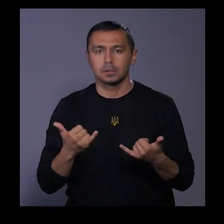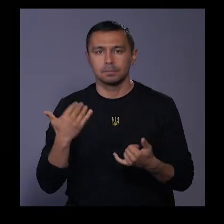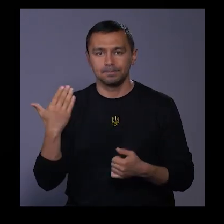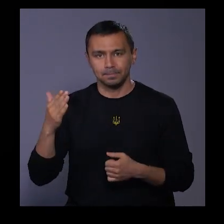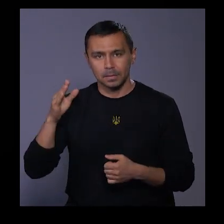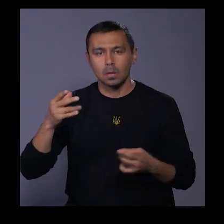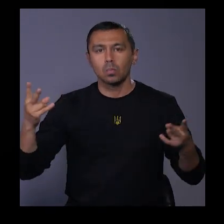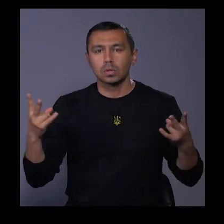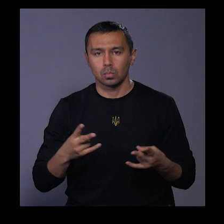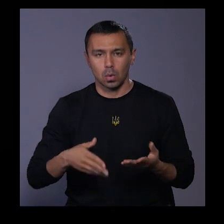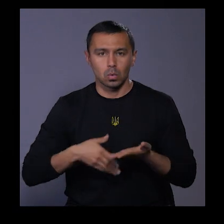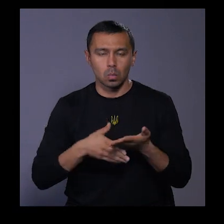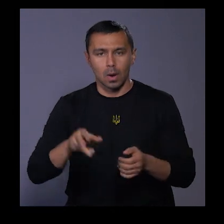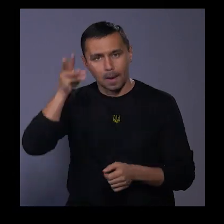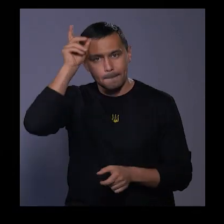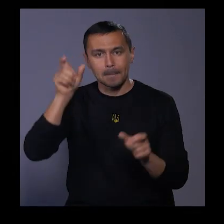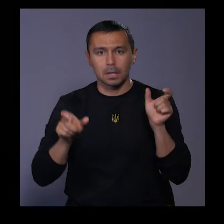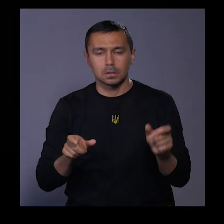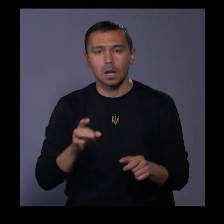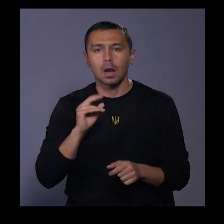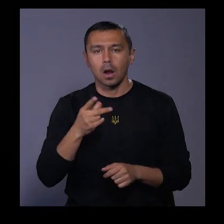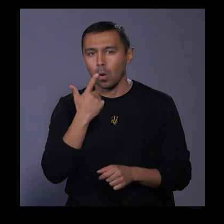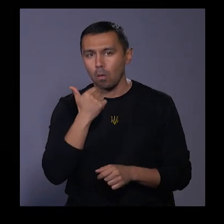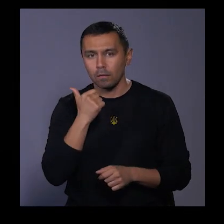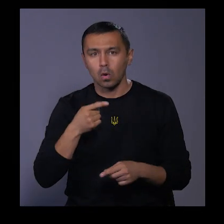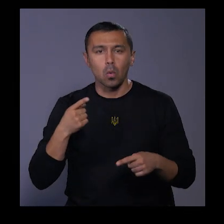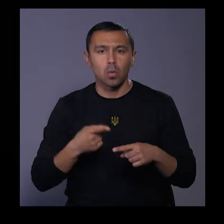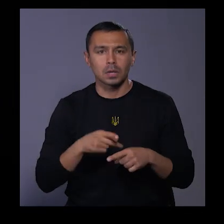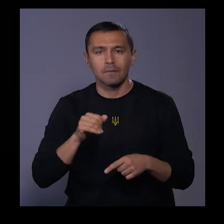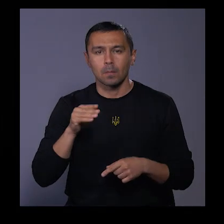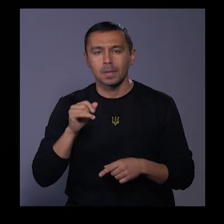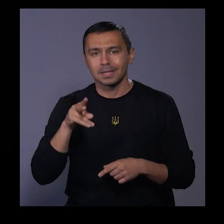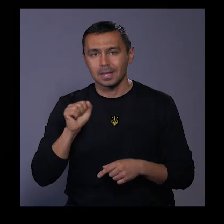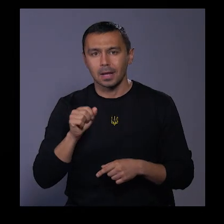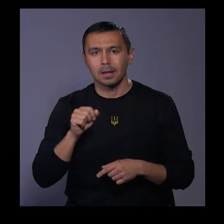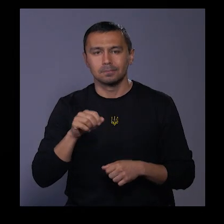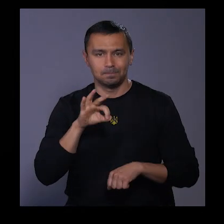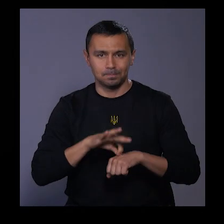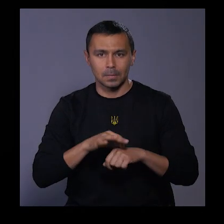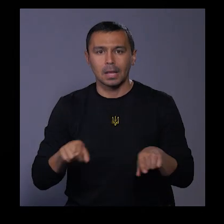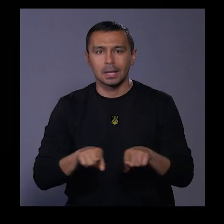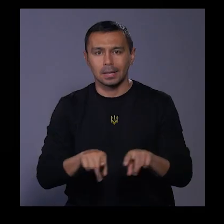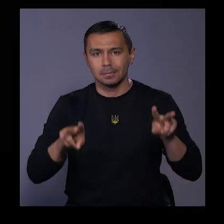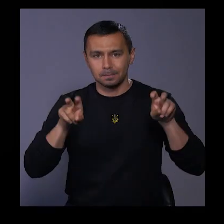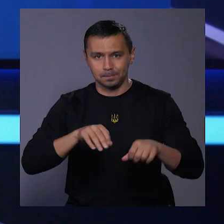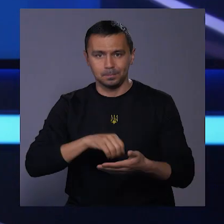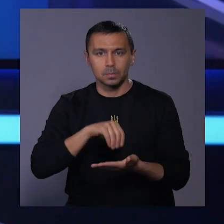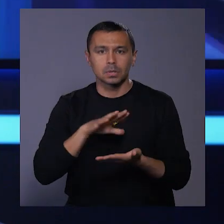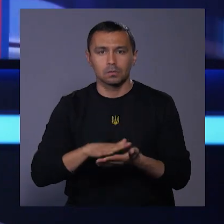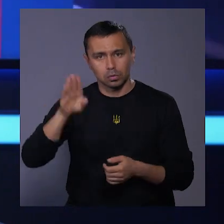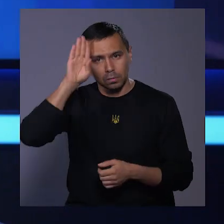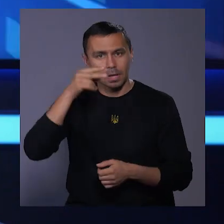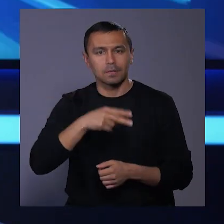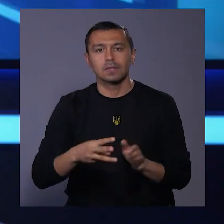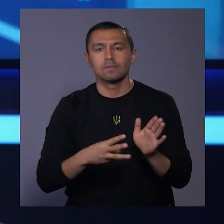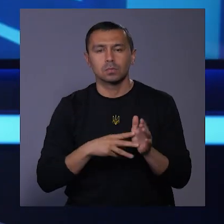Ворожцов потребує допомоги хмельничан, рак крові, гостра лімфобласна лейкемія. Такий діагноз поставили чоловіку на